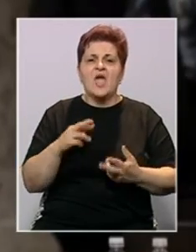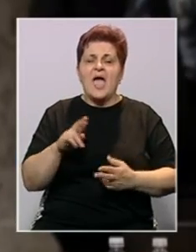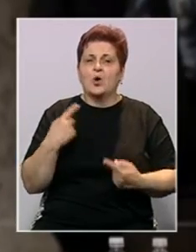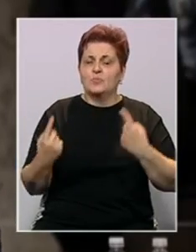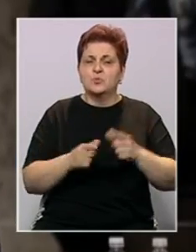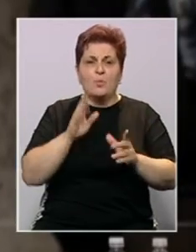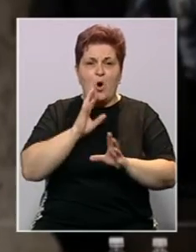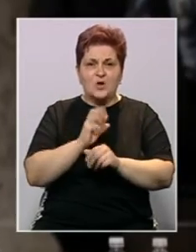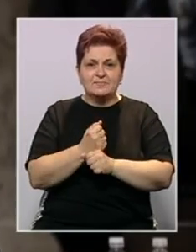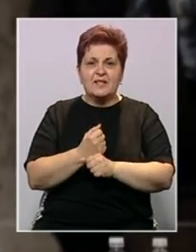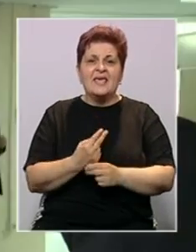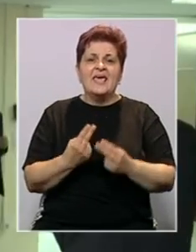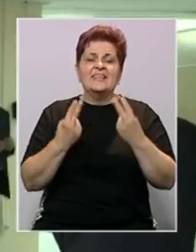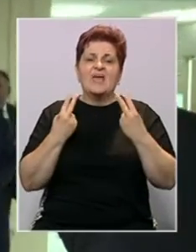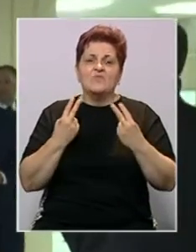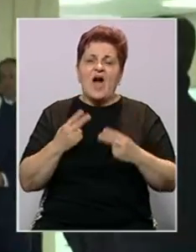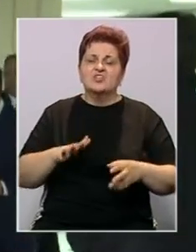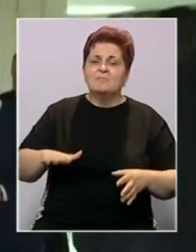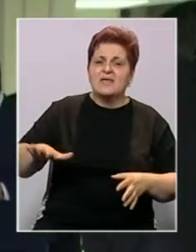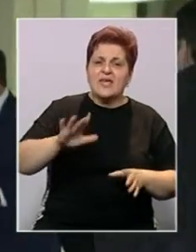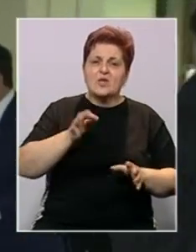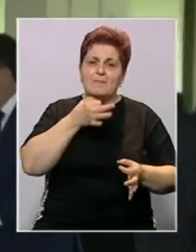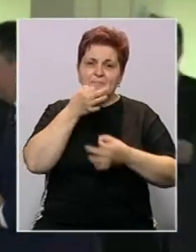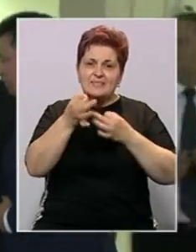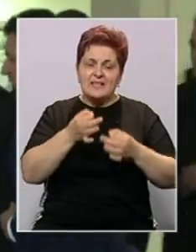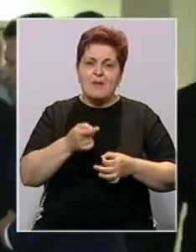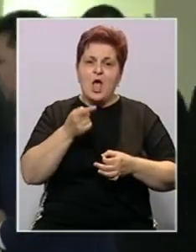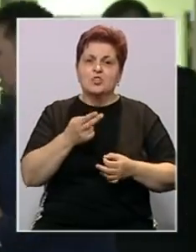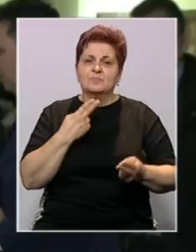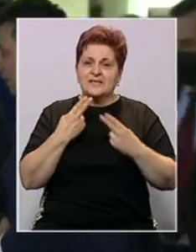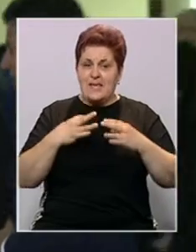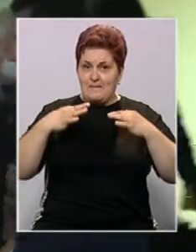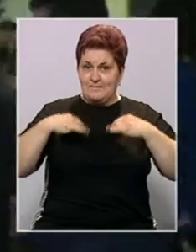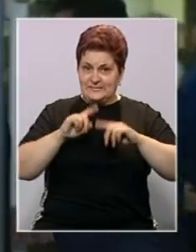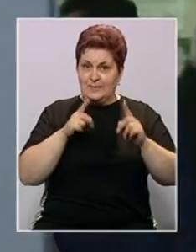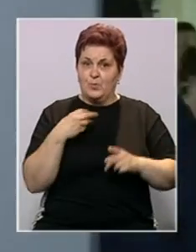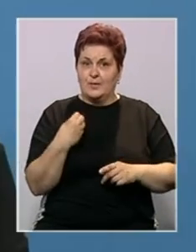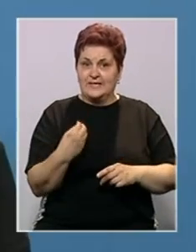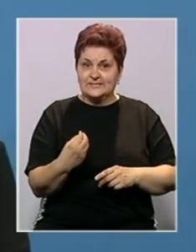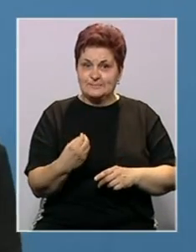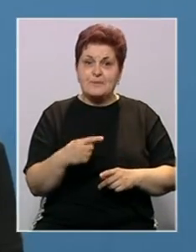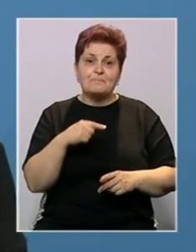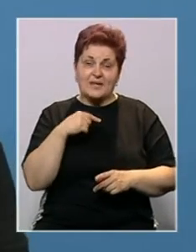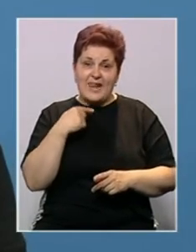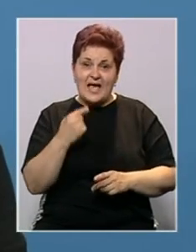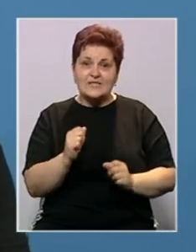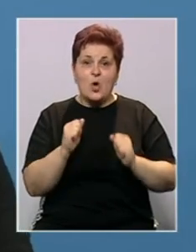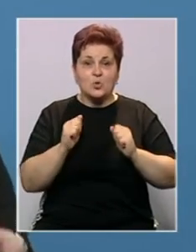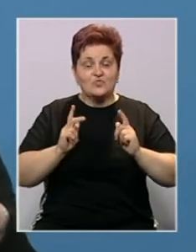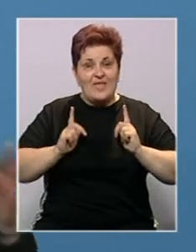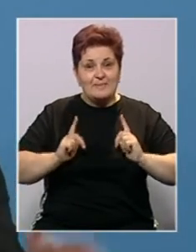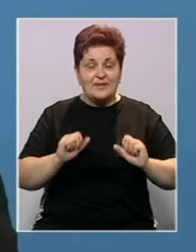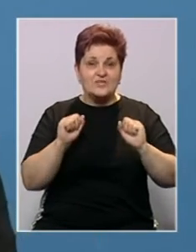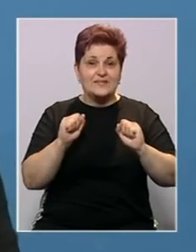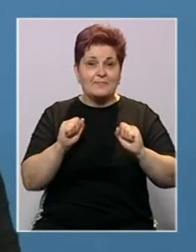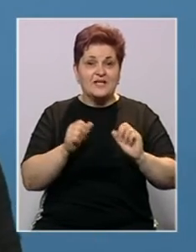ekonomskoj situaciji u Bosni i Hercegovini, kao i o važnim regionalnim pitanjima. Tokom sastanka, predsjednica Republike Srpske je naglasila da su